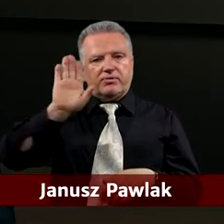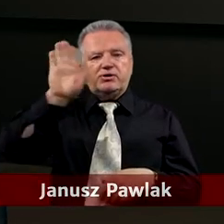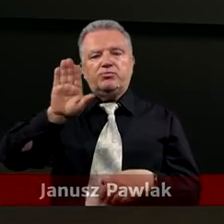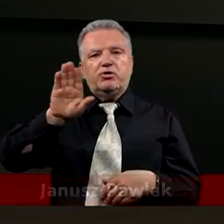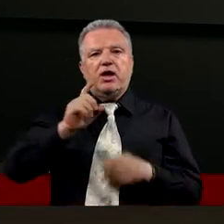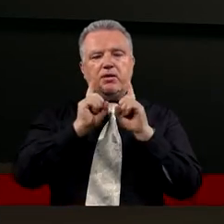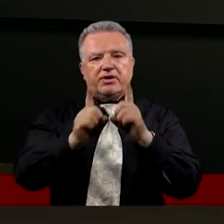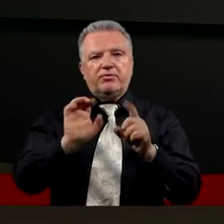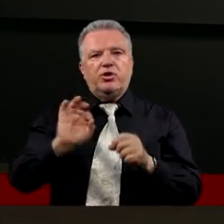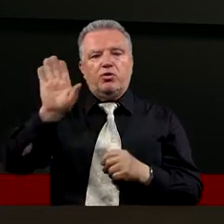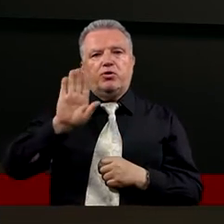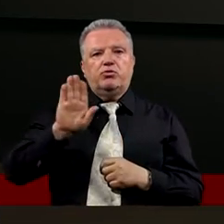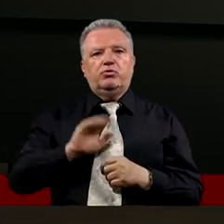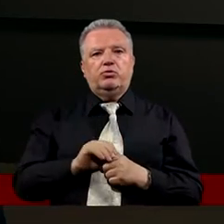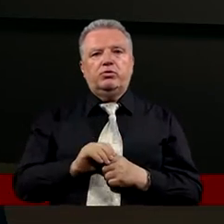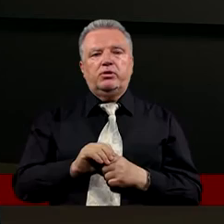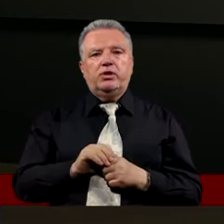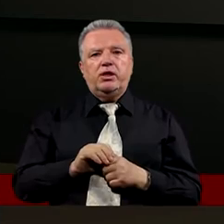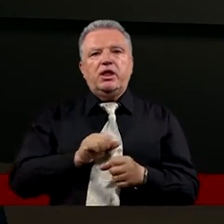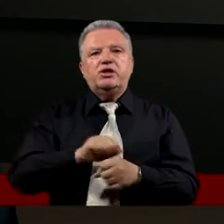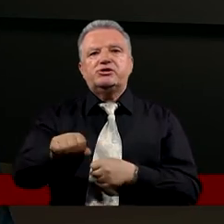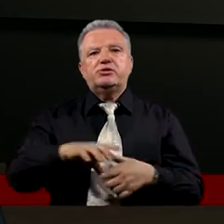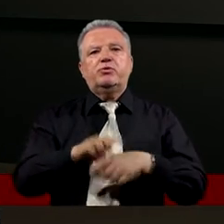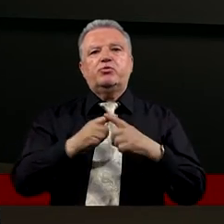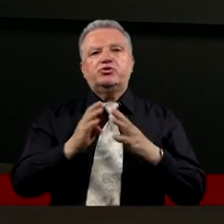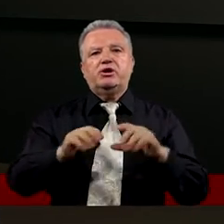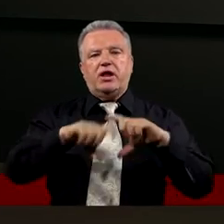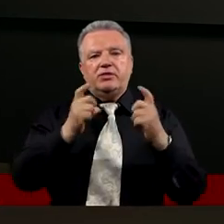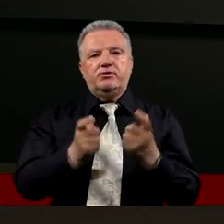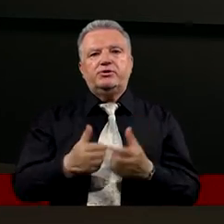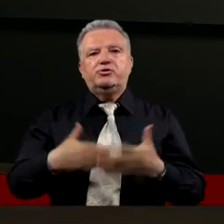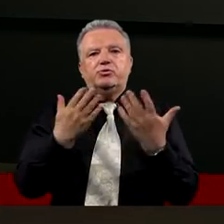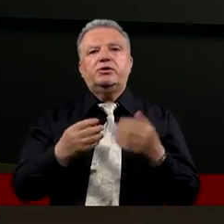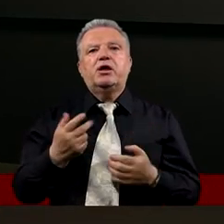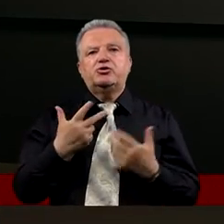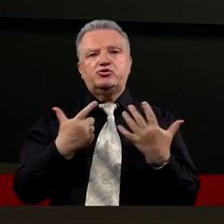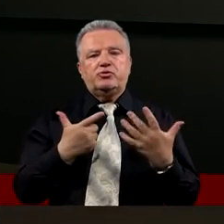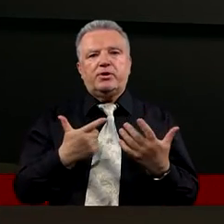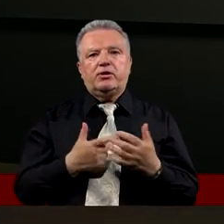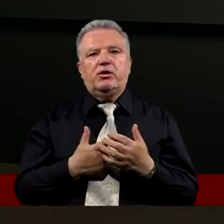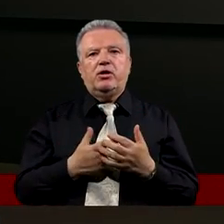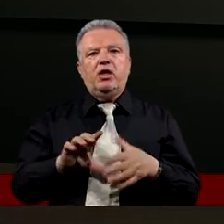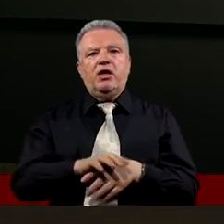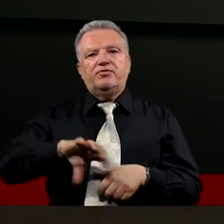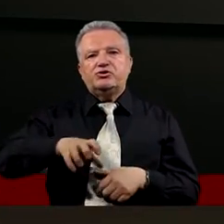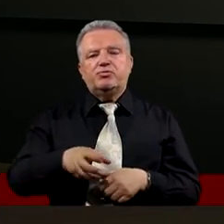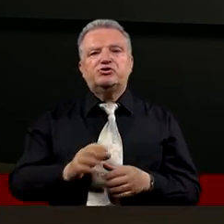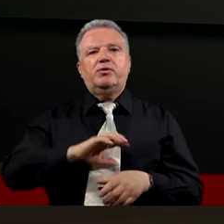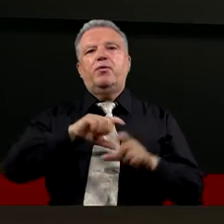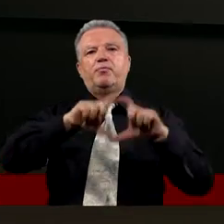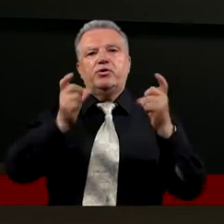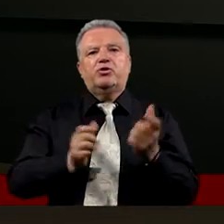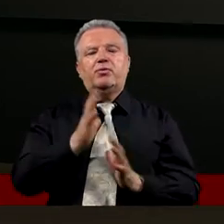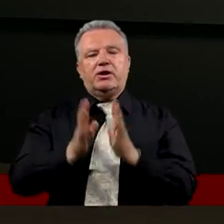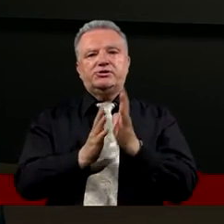nam Boga, prawdę o Nim. Jesteśmy w Kościele Adwentystów Dnia Siódmego, w zborze w